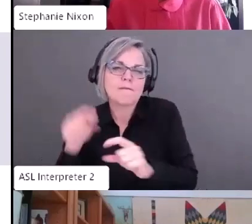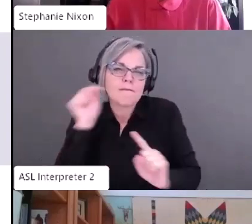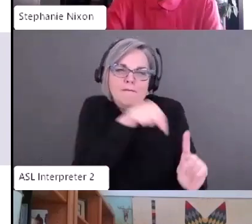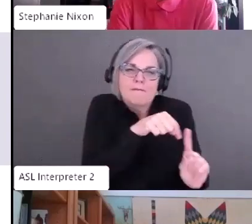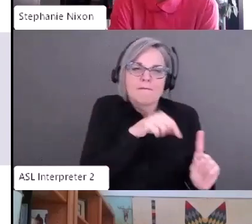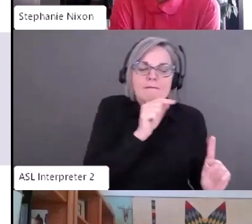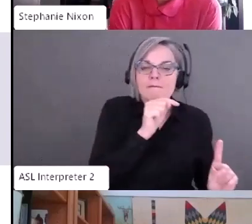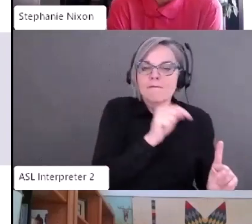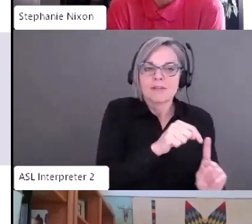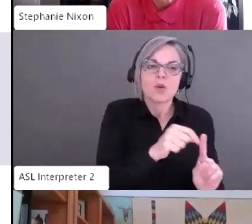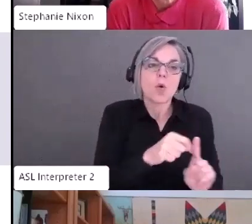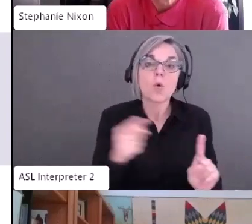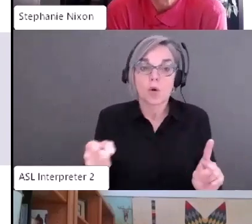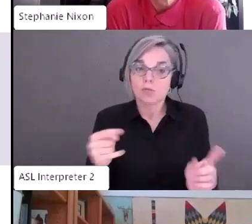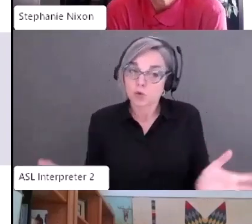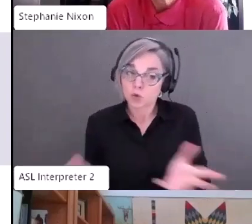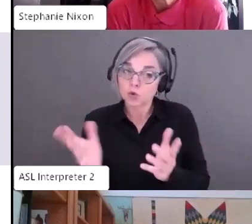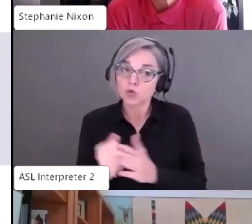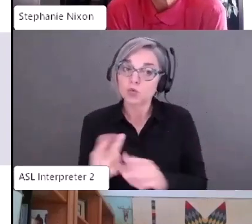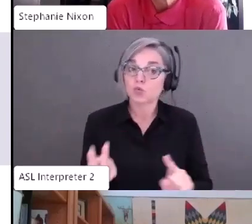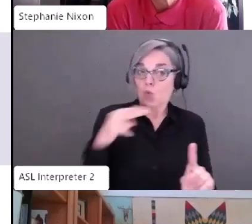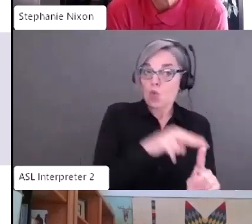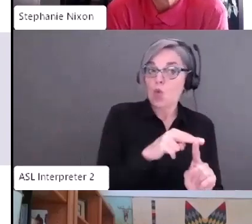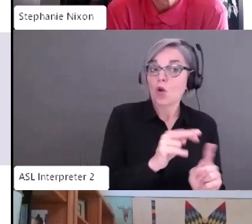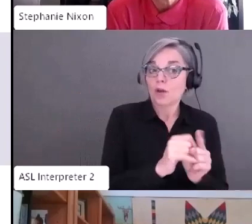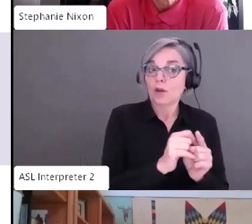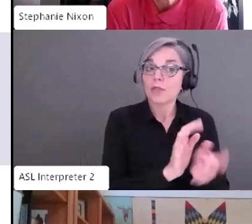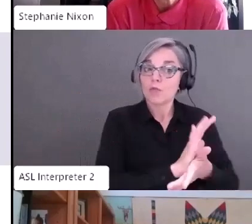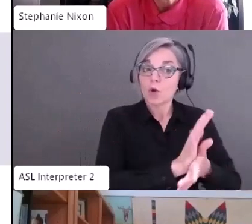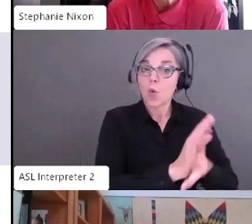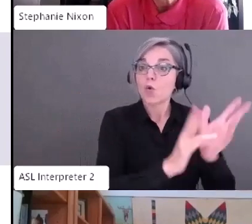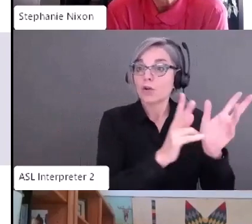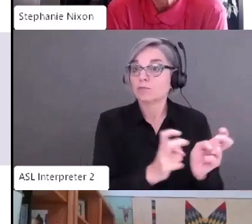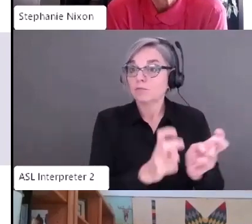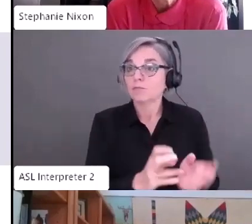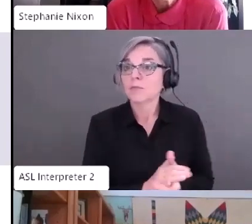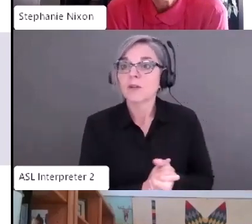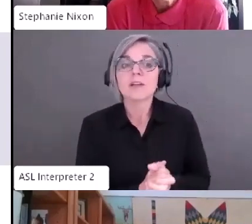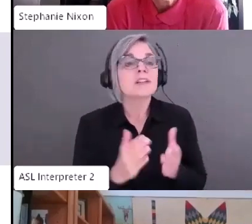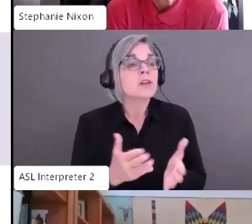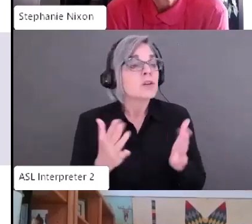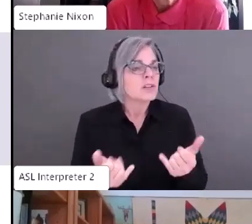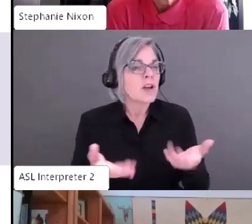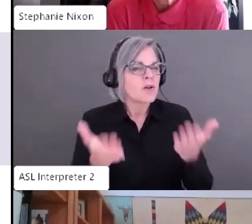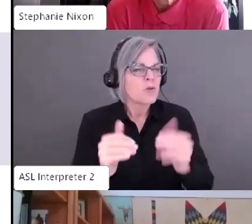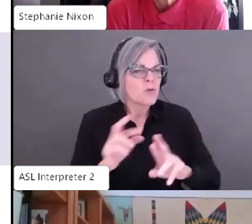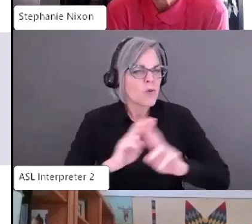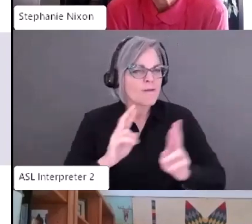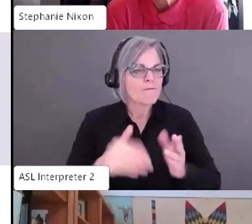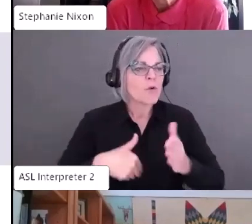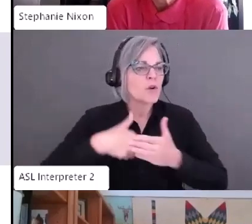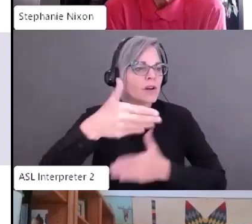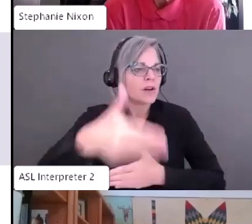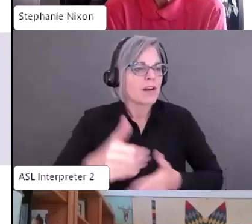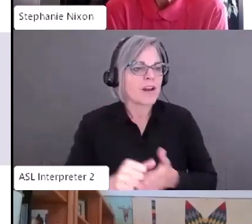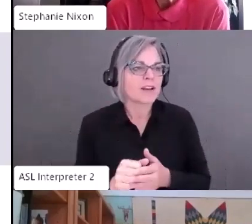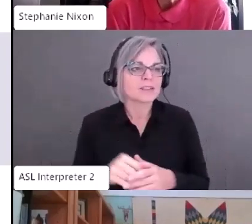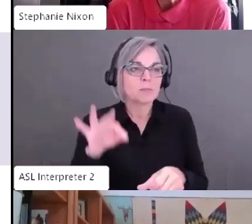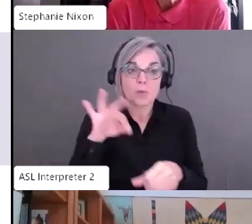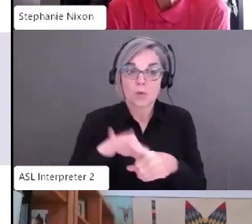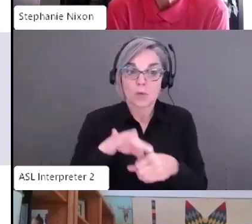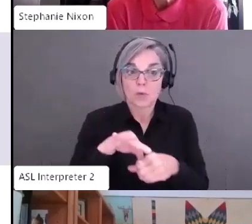apprentissages beaucoup plus rapidement beaucoup plus fluidement si vous voulez donc question